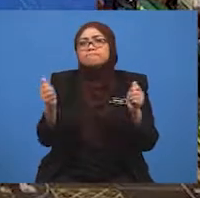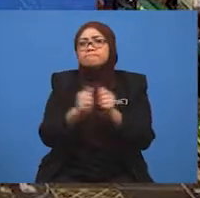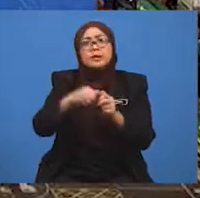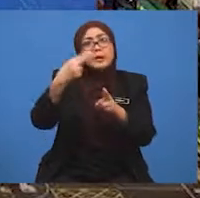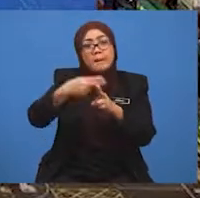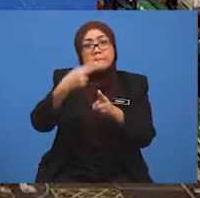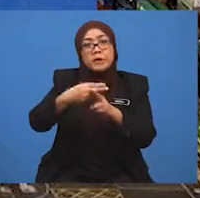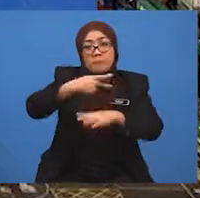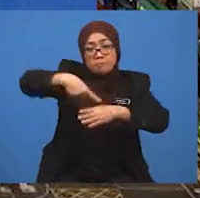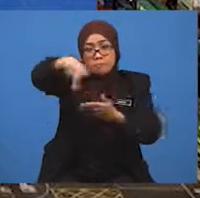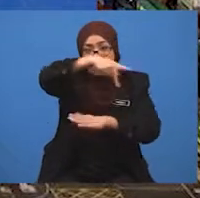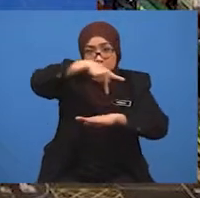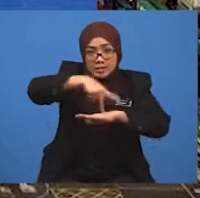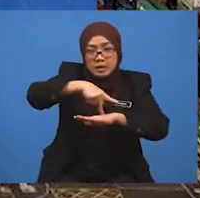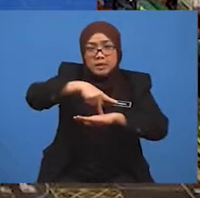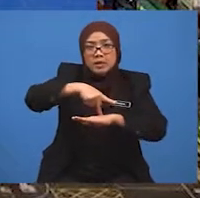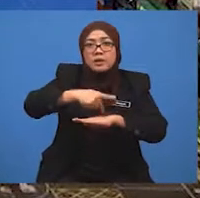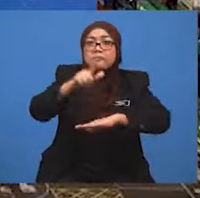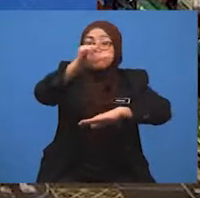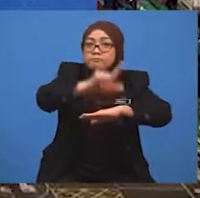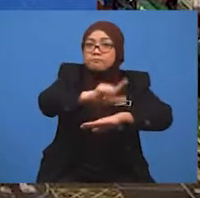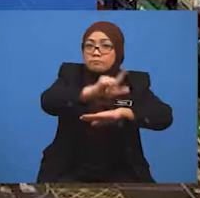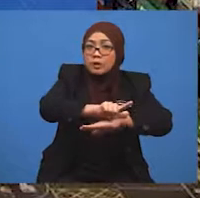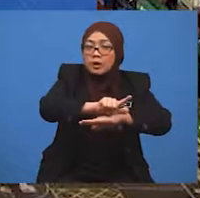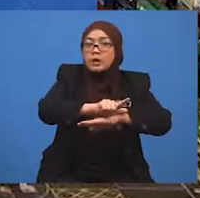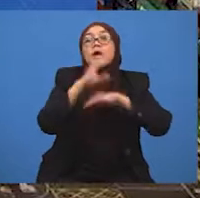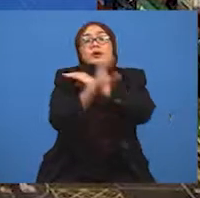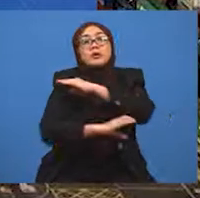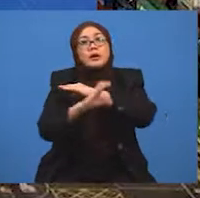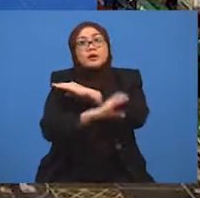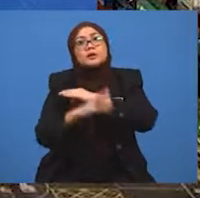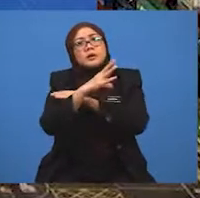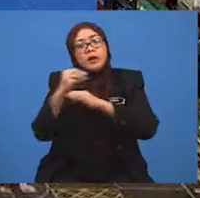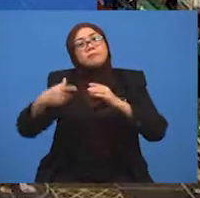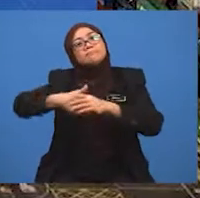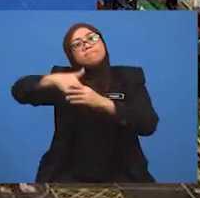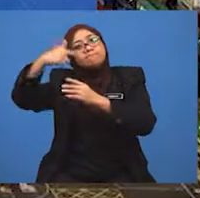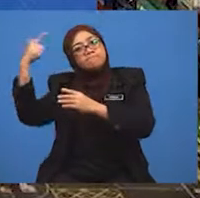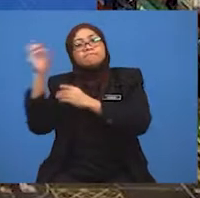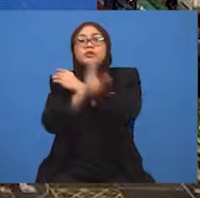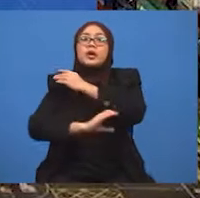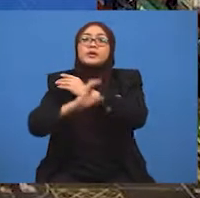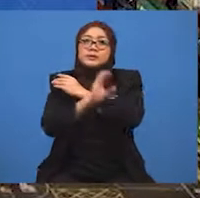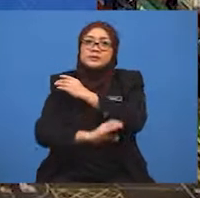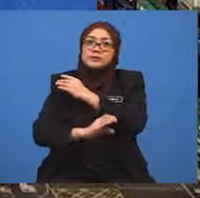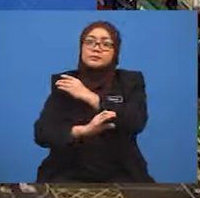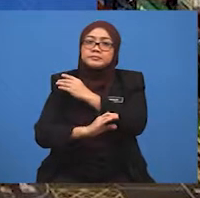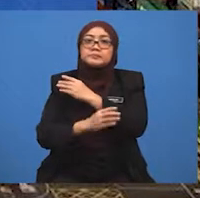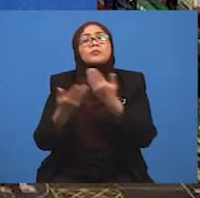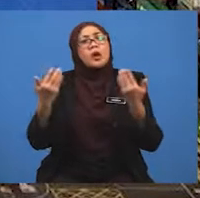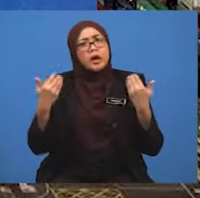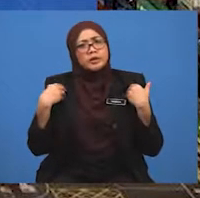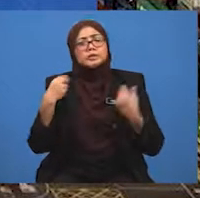muatan negara untuk kontena tempatan dan serantau. Ia terdiri daripada